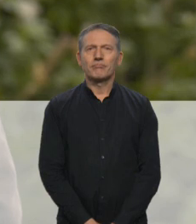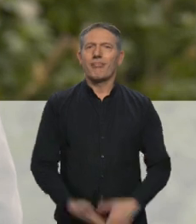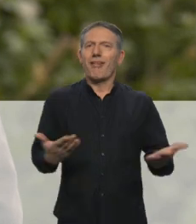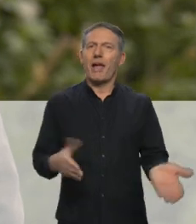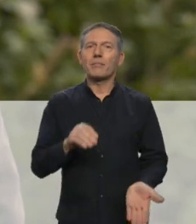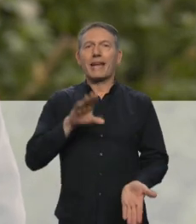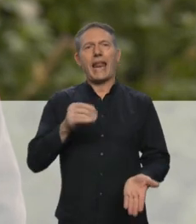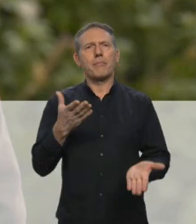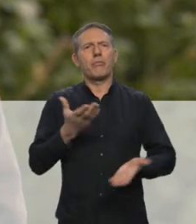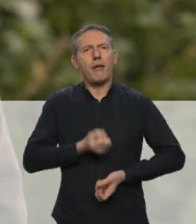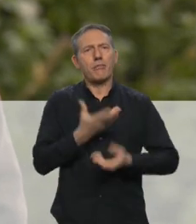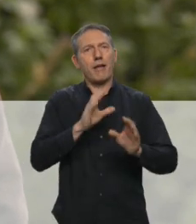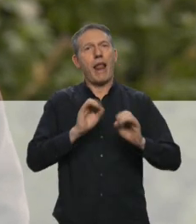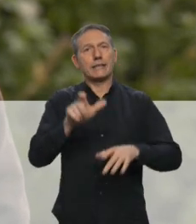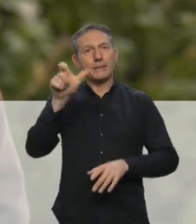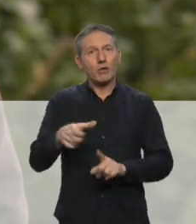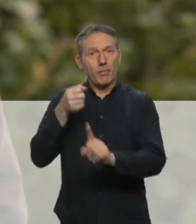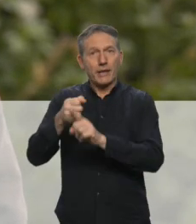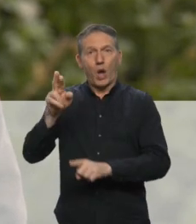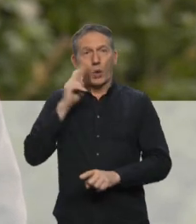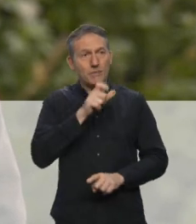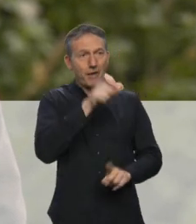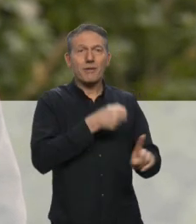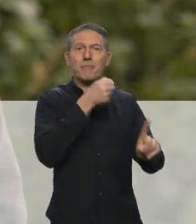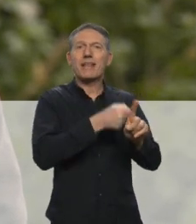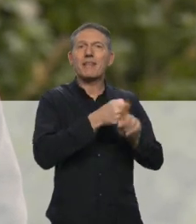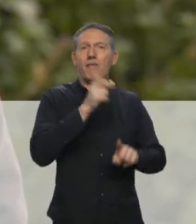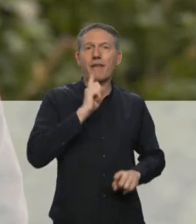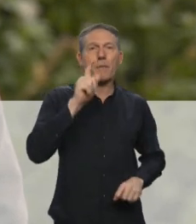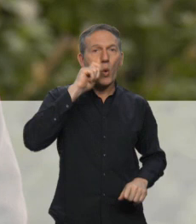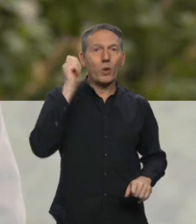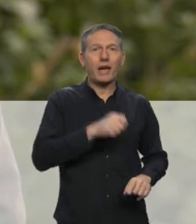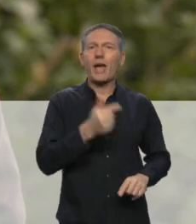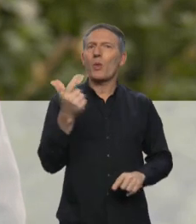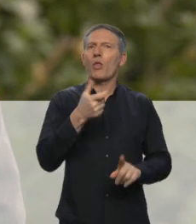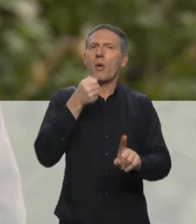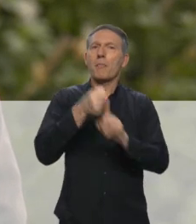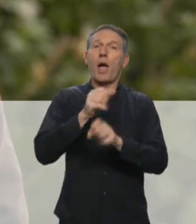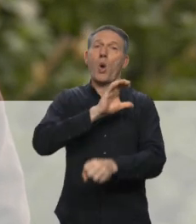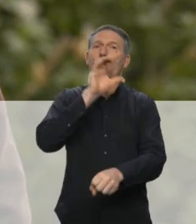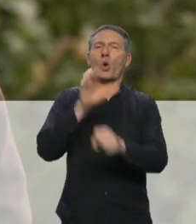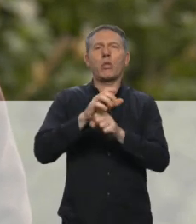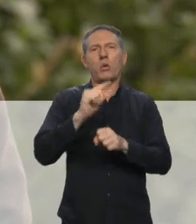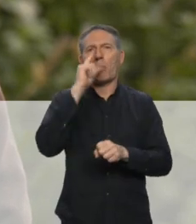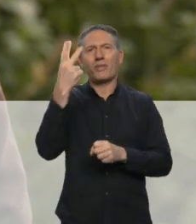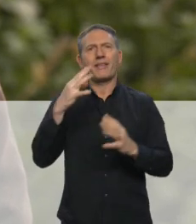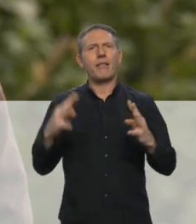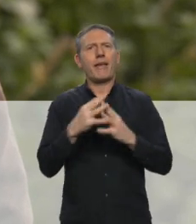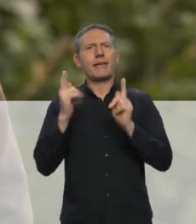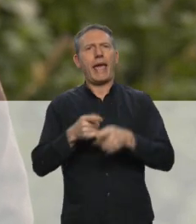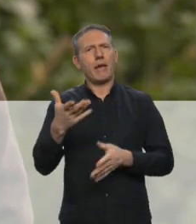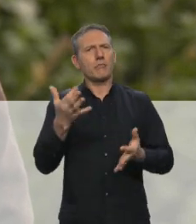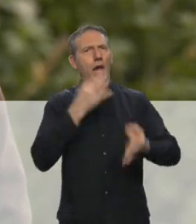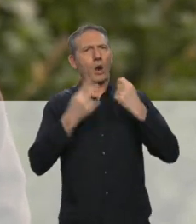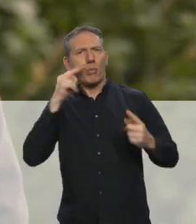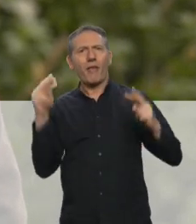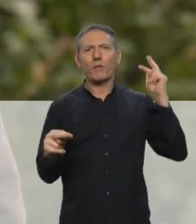Pour ce clip, on a voulu donner la parole à un militant russe et une militante ukrainienne qui se battent contre la guerre de Poutine pour qu'ils